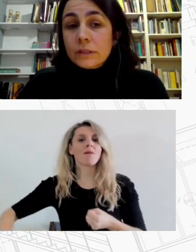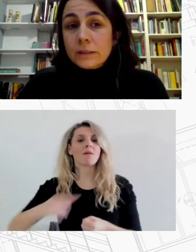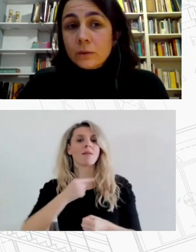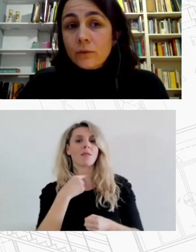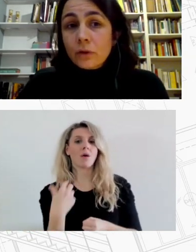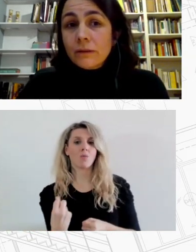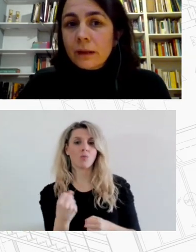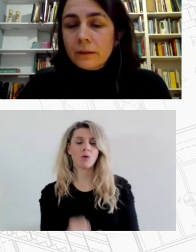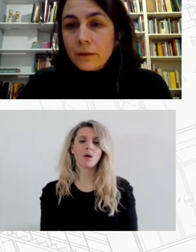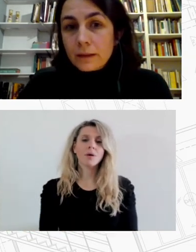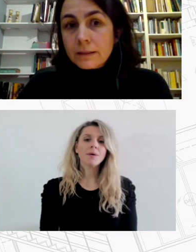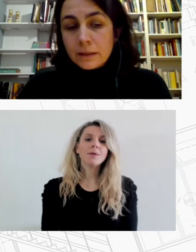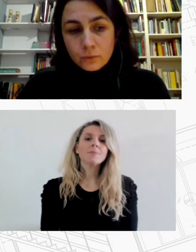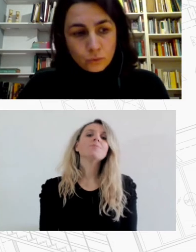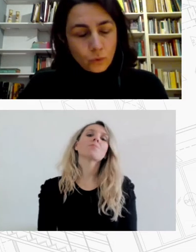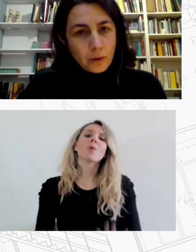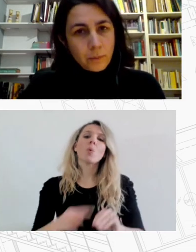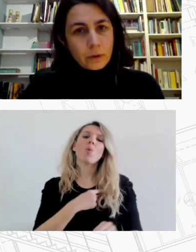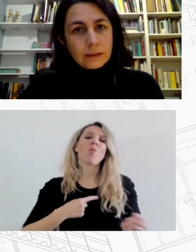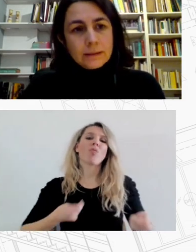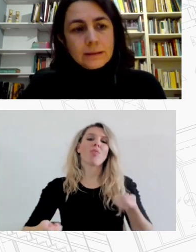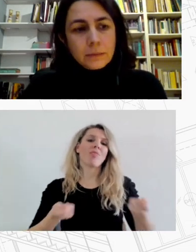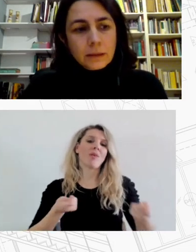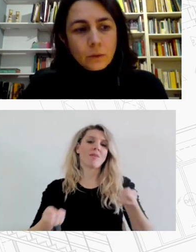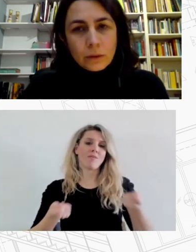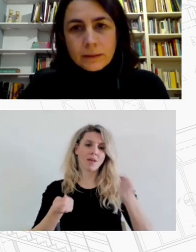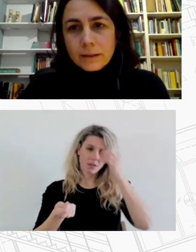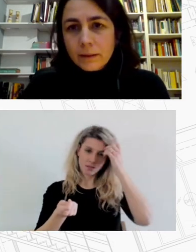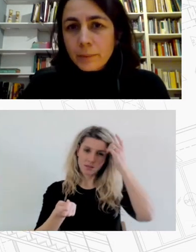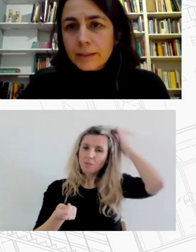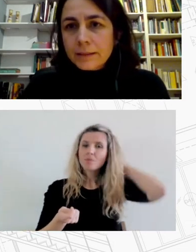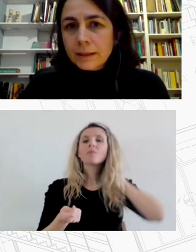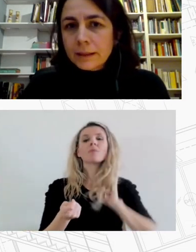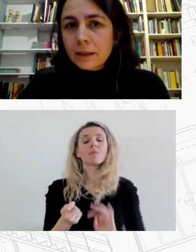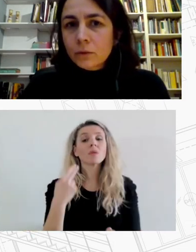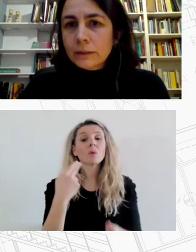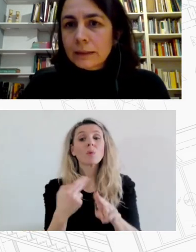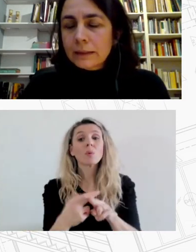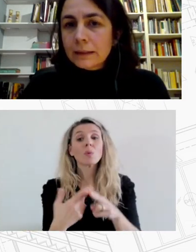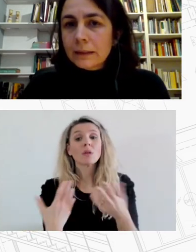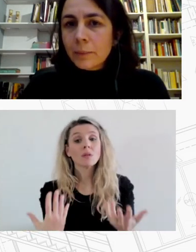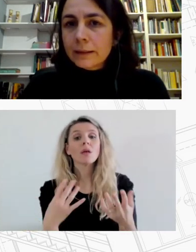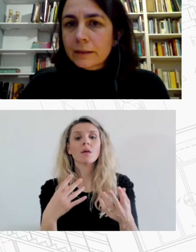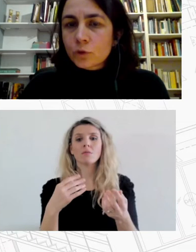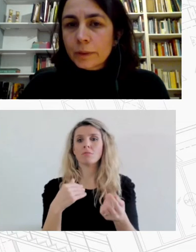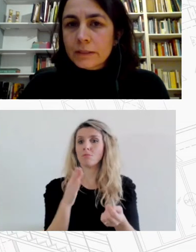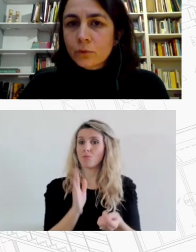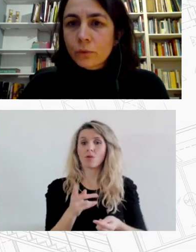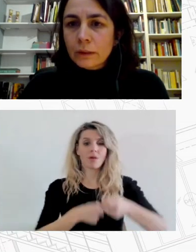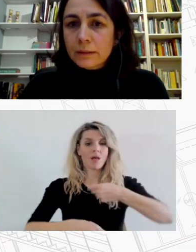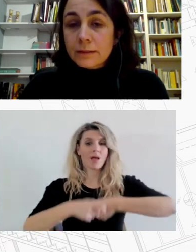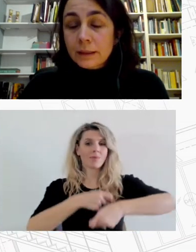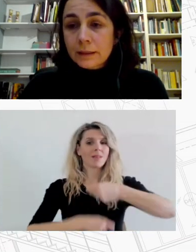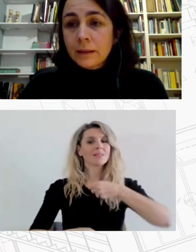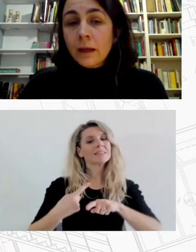οποία αφορά τη διακυβέρνηση αυτού του τομέα πολιτικής είναι σημαντικό να ενισχυθεί η επιχειρησιακή ικανότητα και η τεχνική επάρκεια της τοπικής